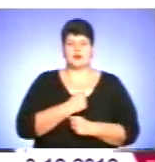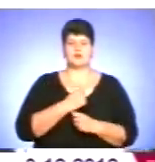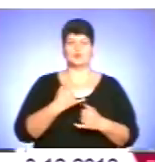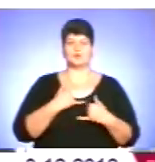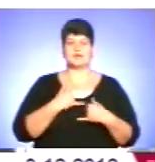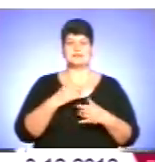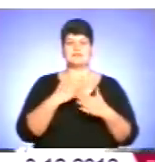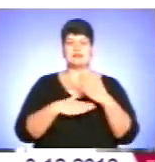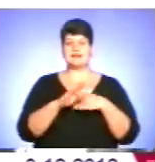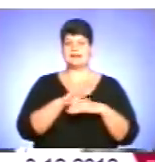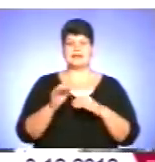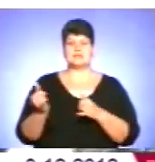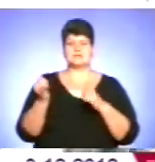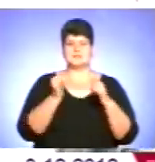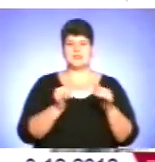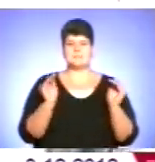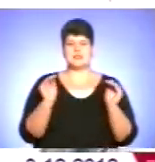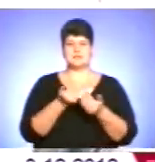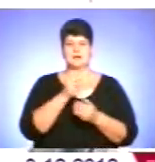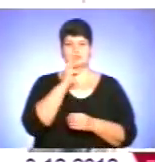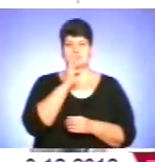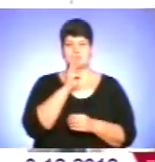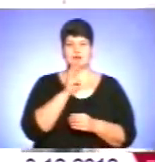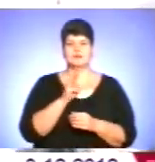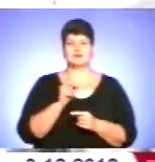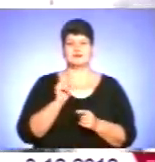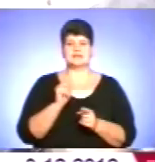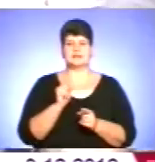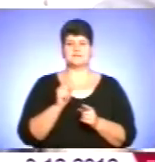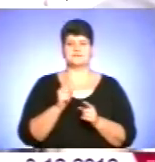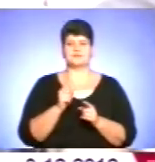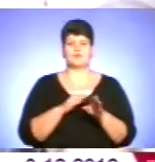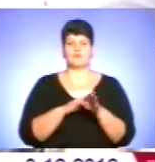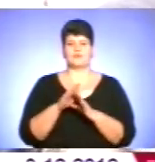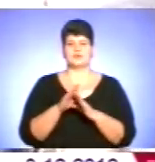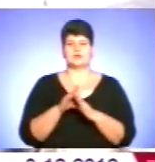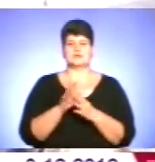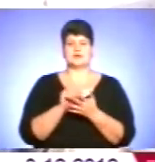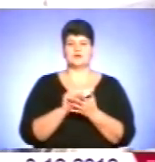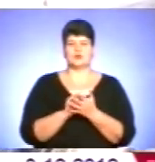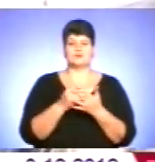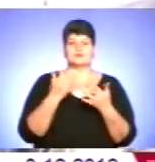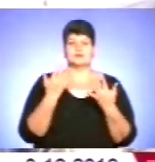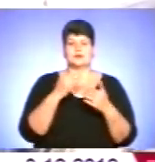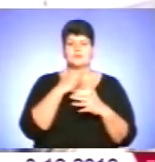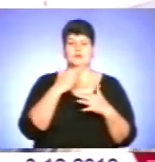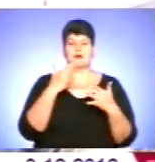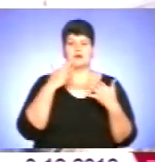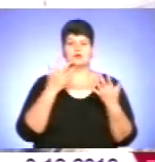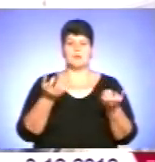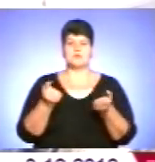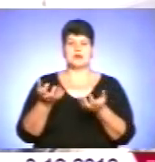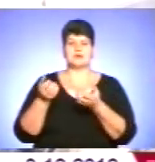інваліди не забезпечені мінімальною заробітною платою, тільки еквіваленті повної зайнятості. Оскільки багато прийнято